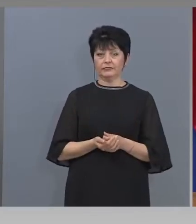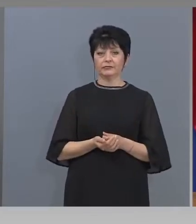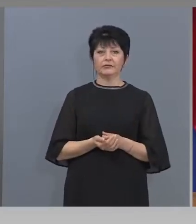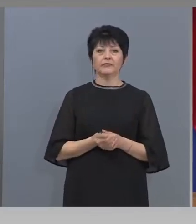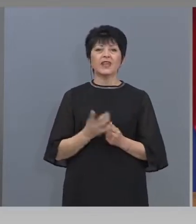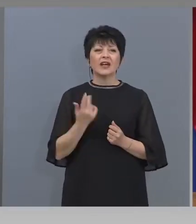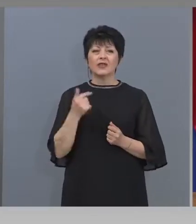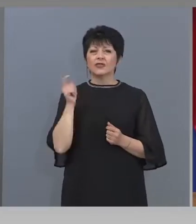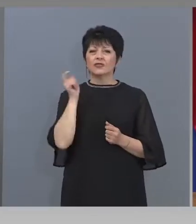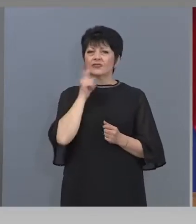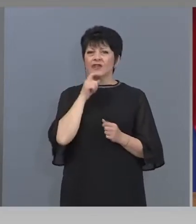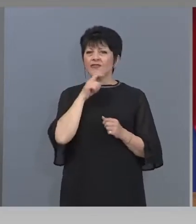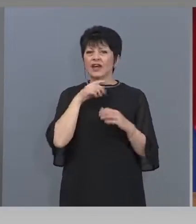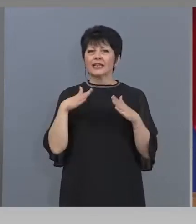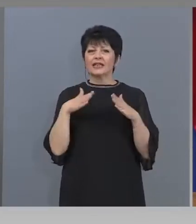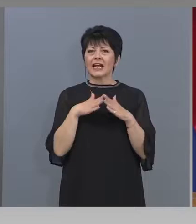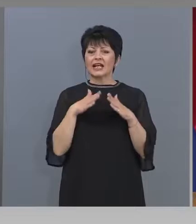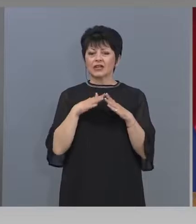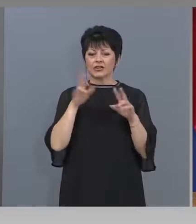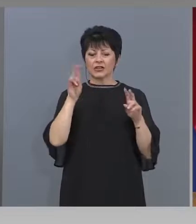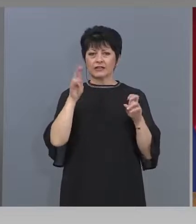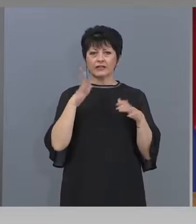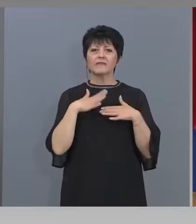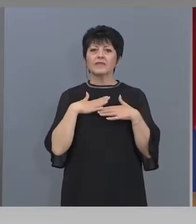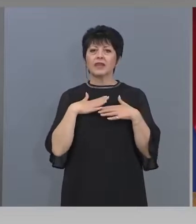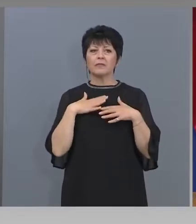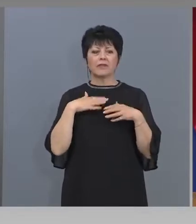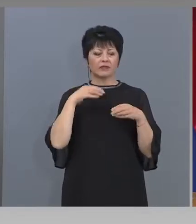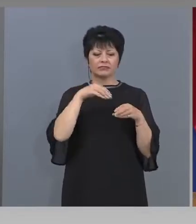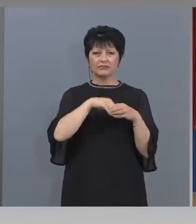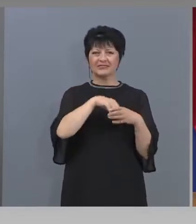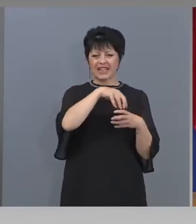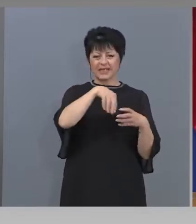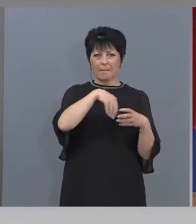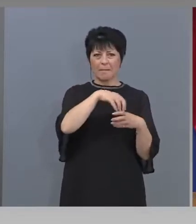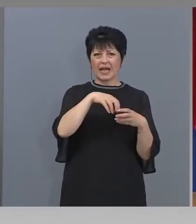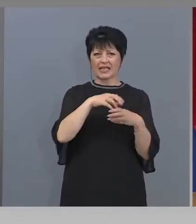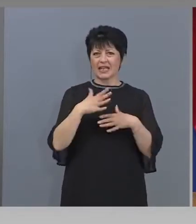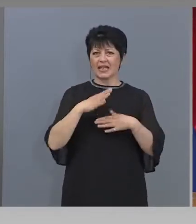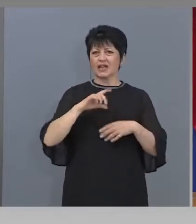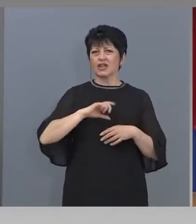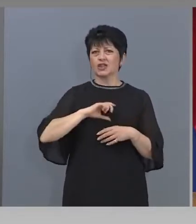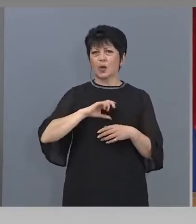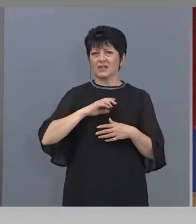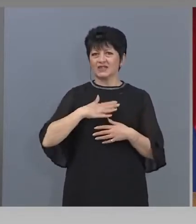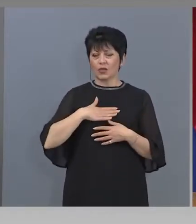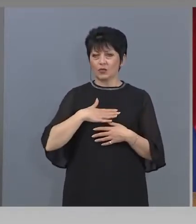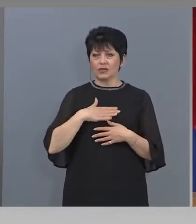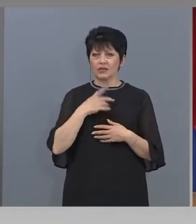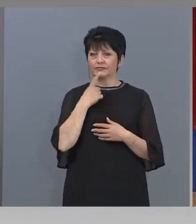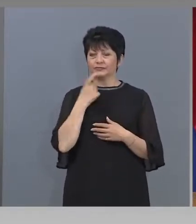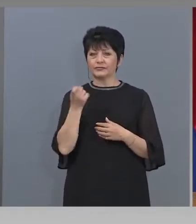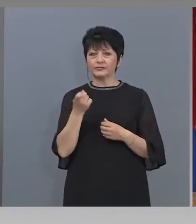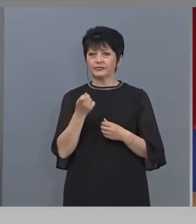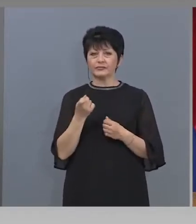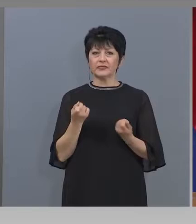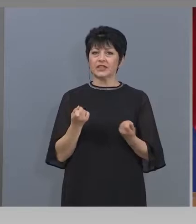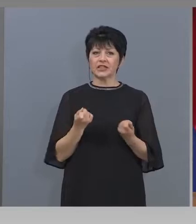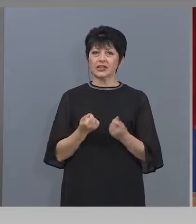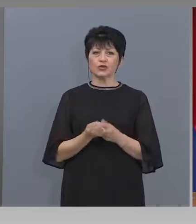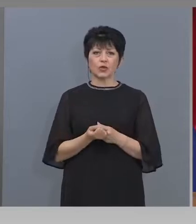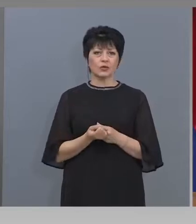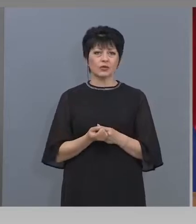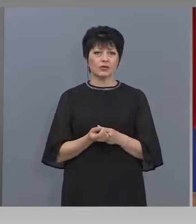В червената къща има смесена собственост. Защо? защото